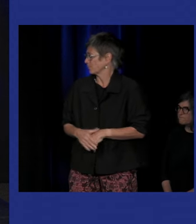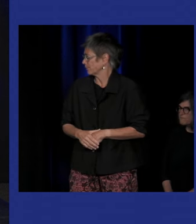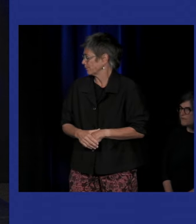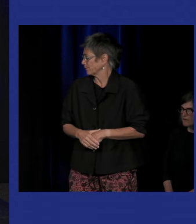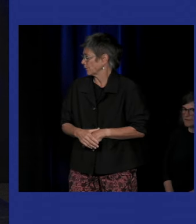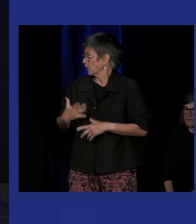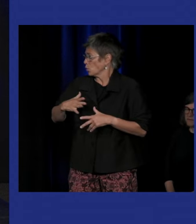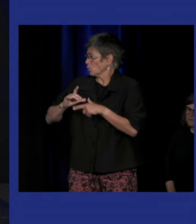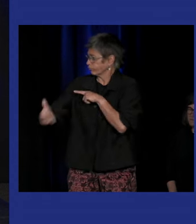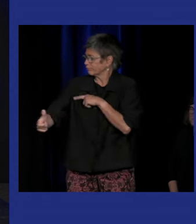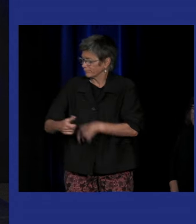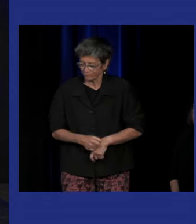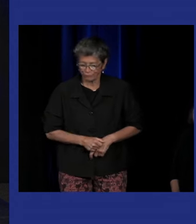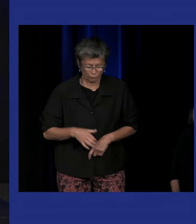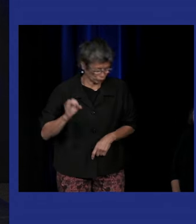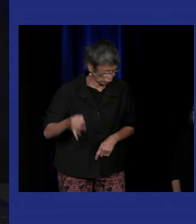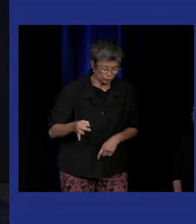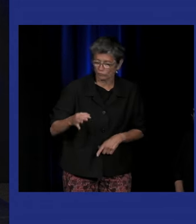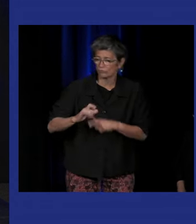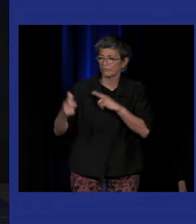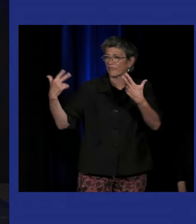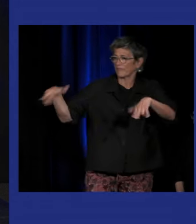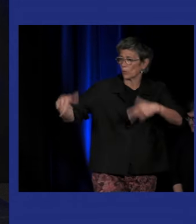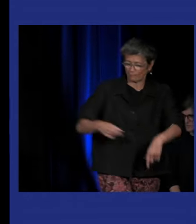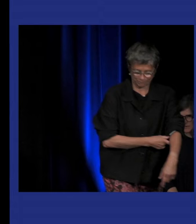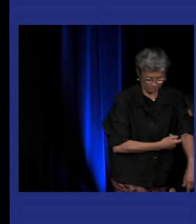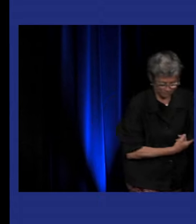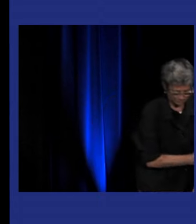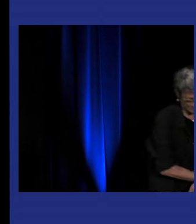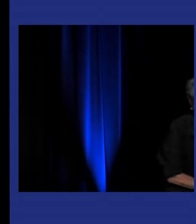oui on va passer tout de suite la vidéo d'Isabelle Loiseau